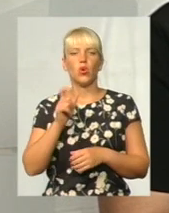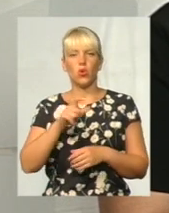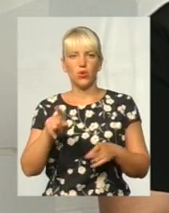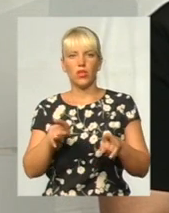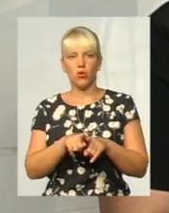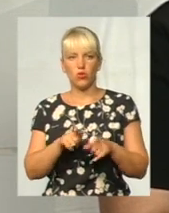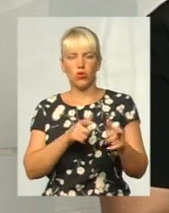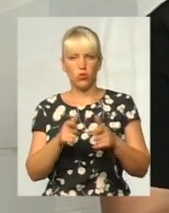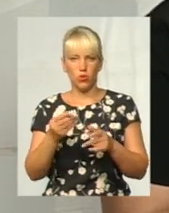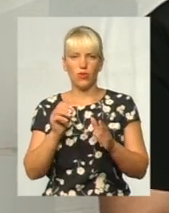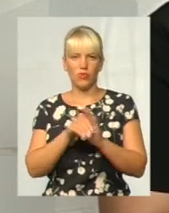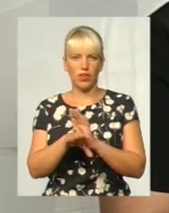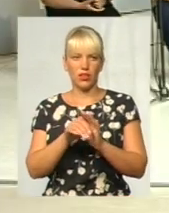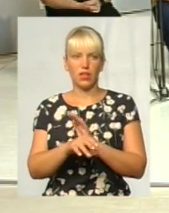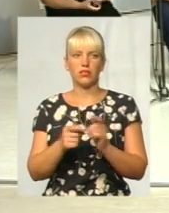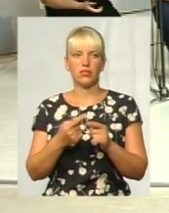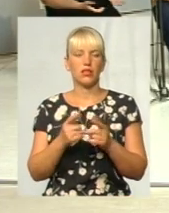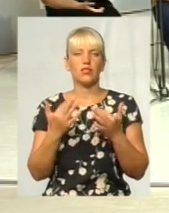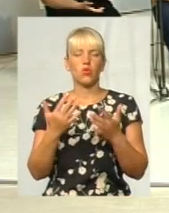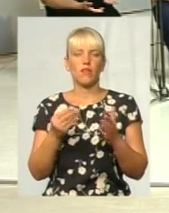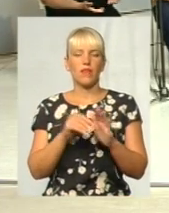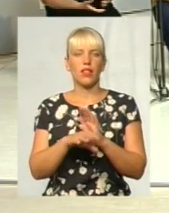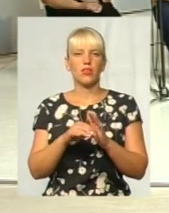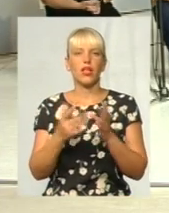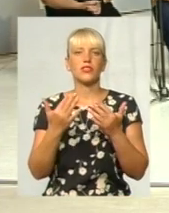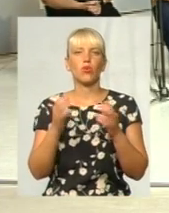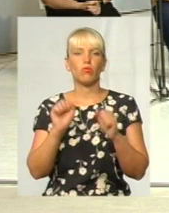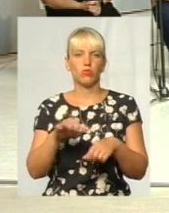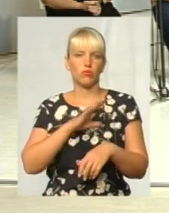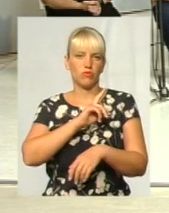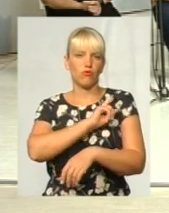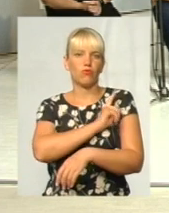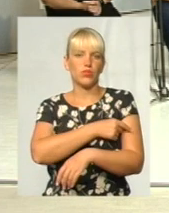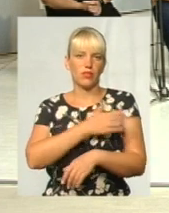вкладатися в те? Ну, не настільки вкладатися, ну, наскільки будуть наші сіли.